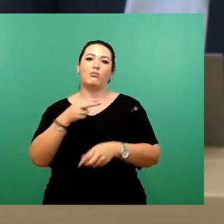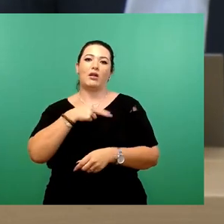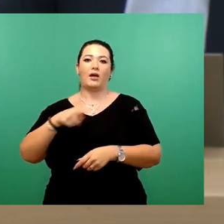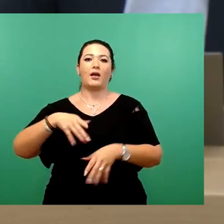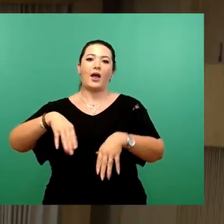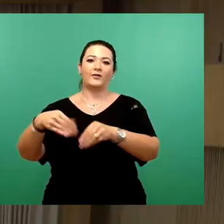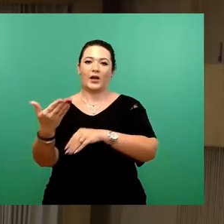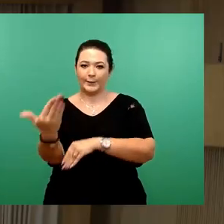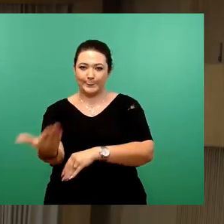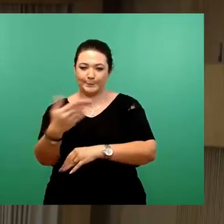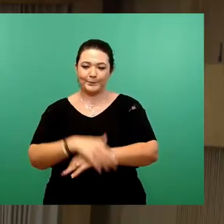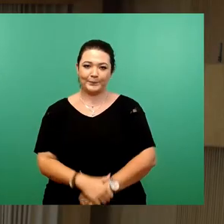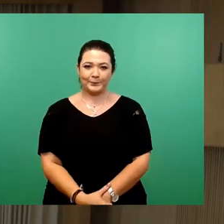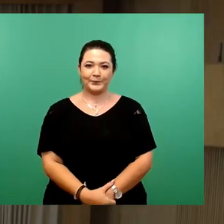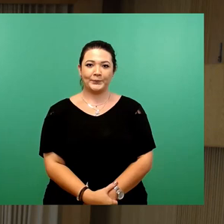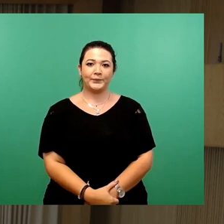haben das Wort.